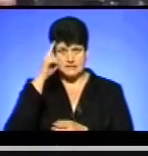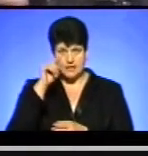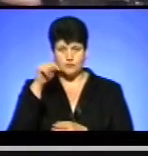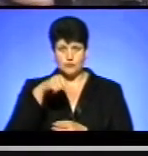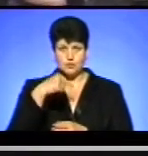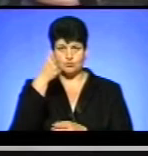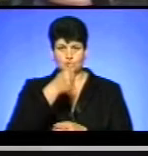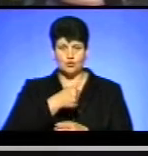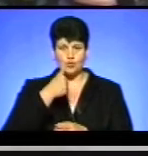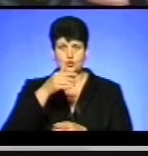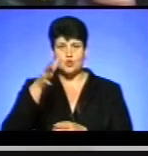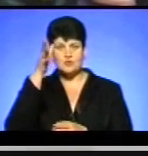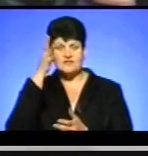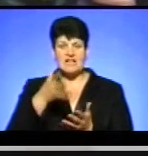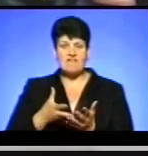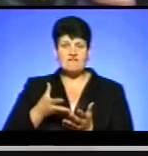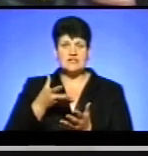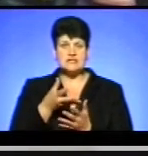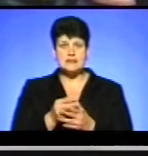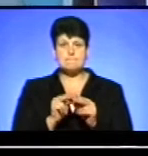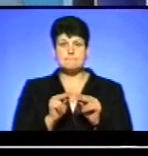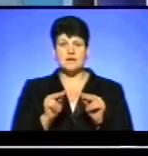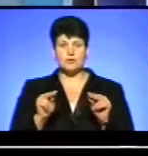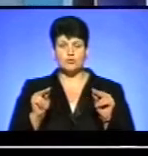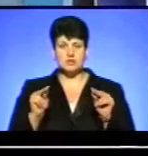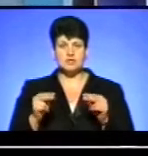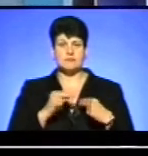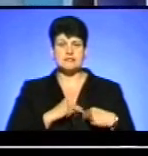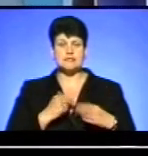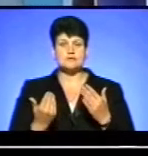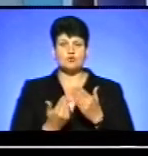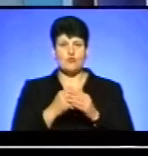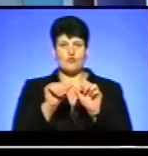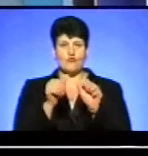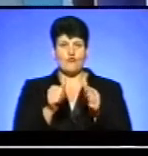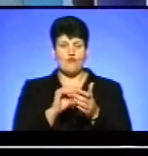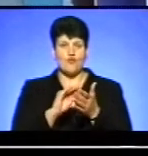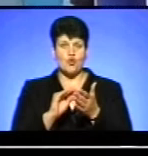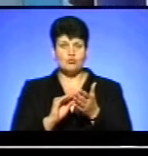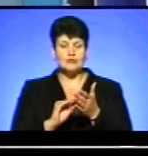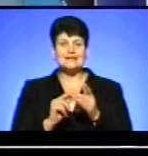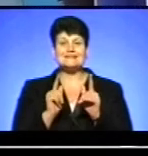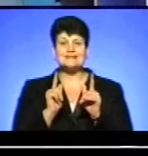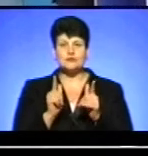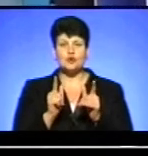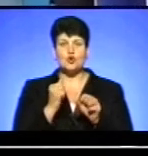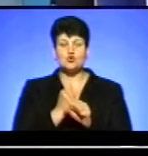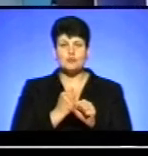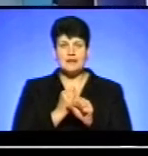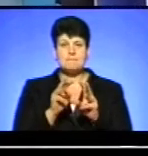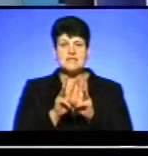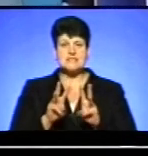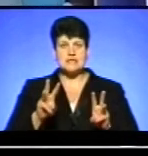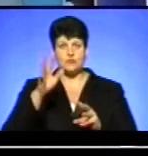освіта фінансується в епедагогічні працівники згідно нової формули, яка спільно розроблялася Міністерством